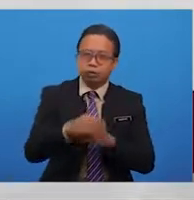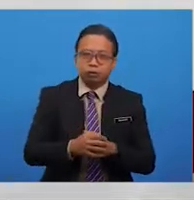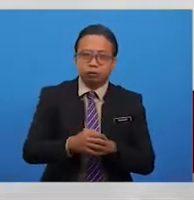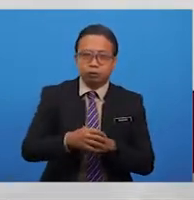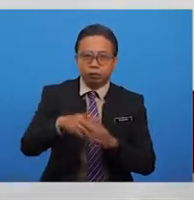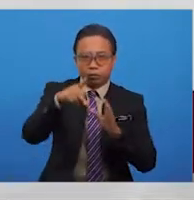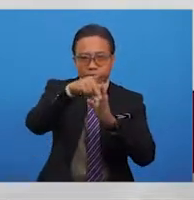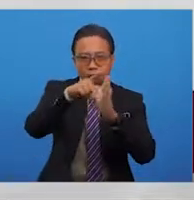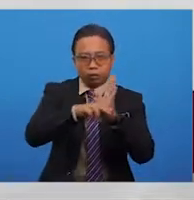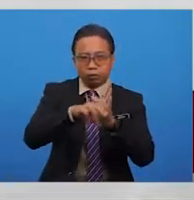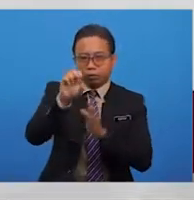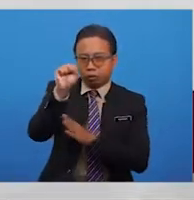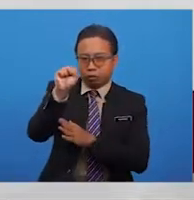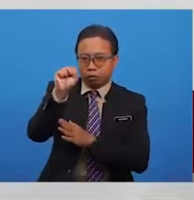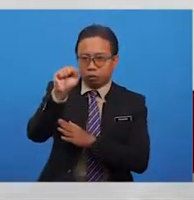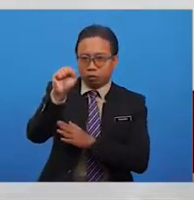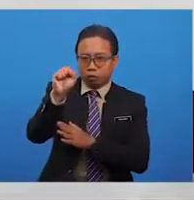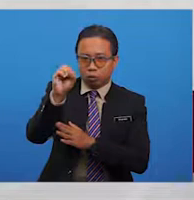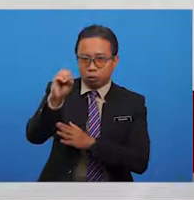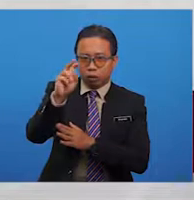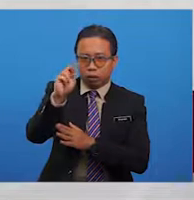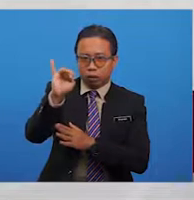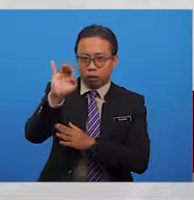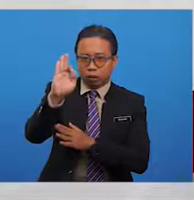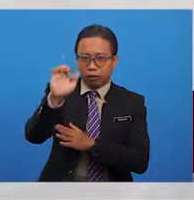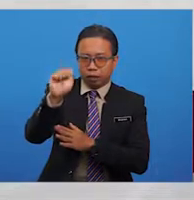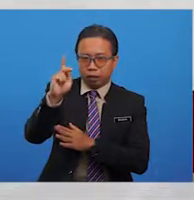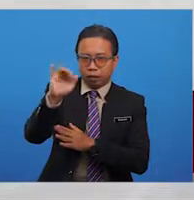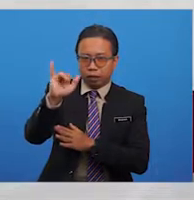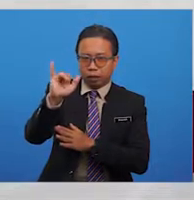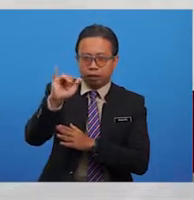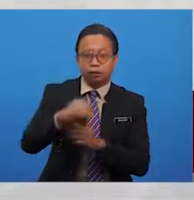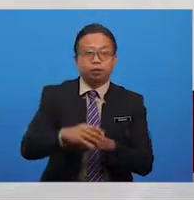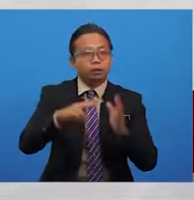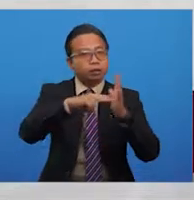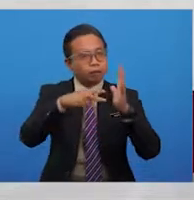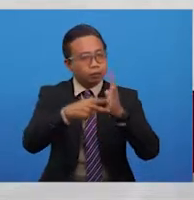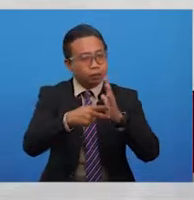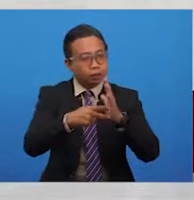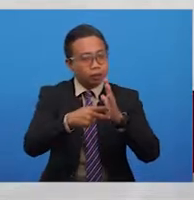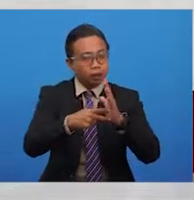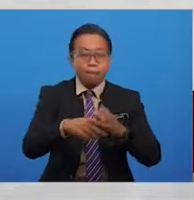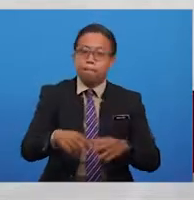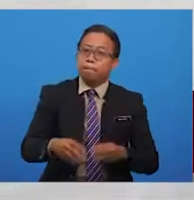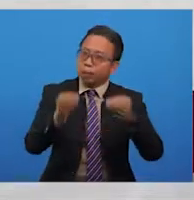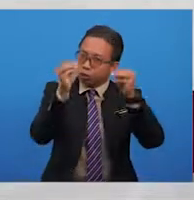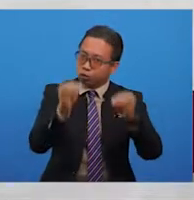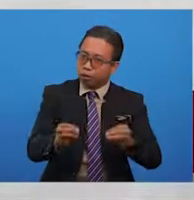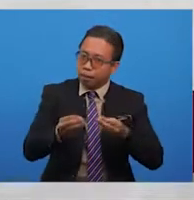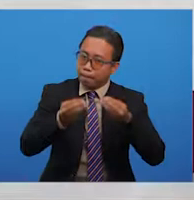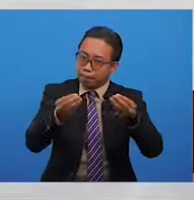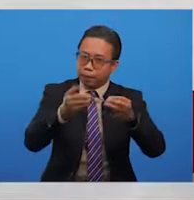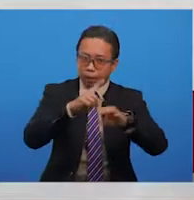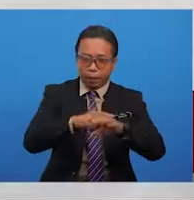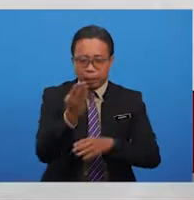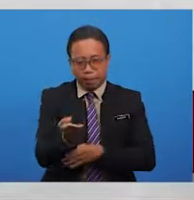personifikasi. Personifikasi ialah perlambangan sifat-sifat manusia yang diberikan kepada